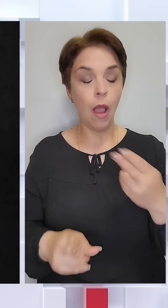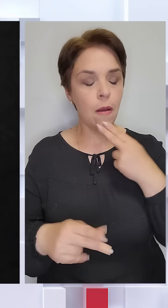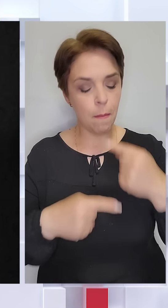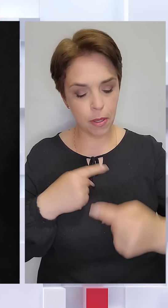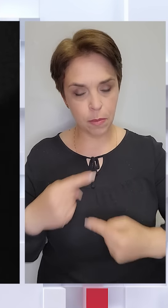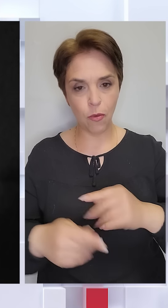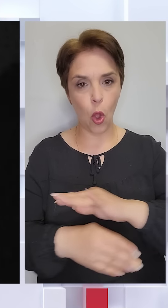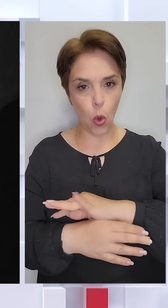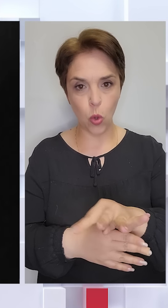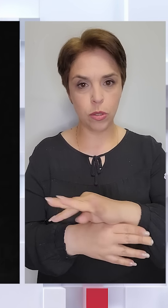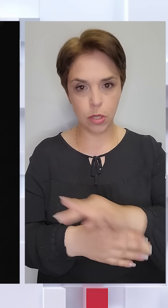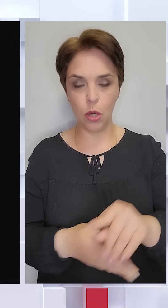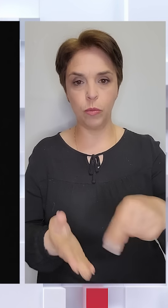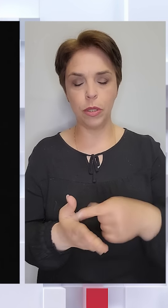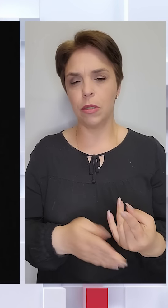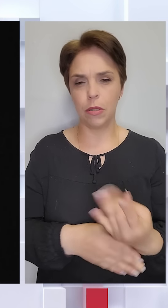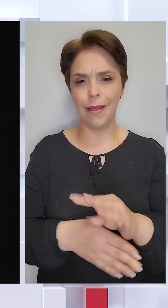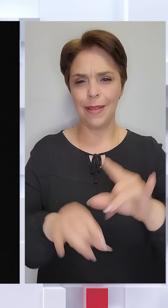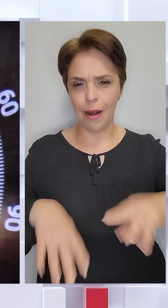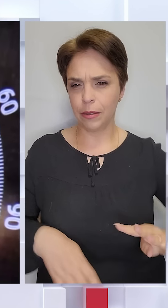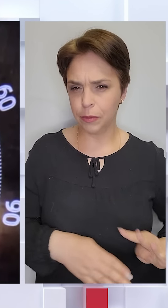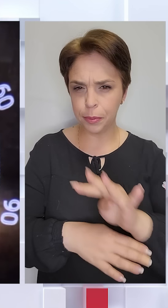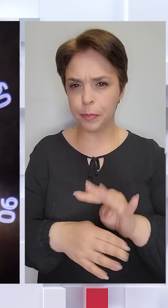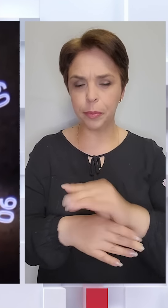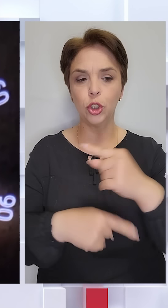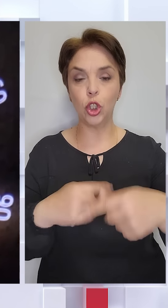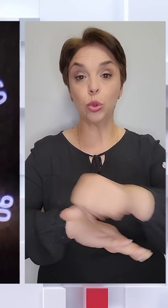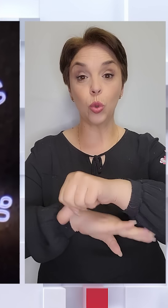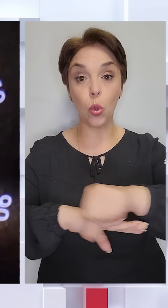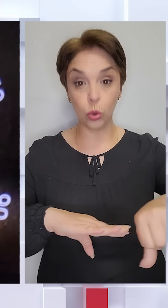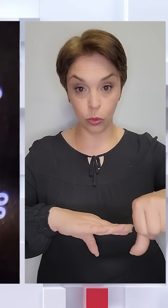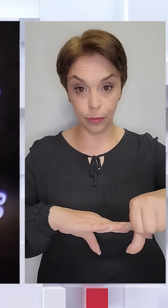розстрілюють його зі ствольної та реактивної артилерії через кордон.